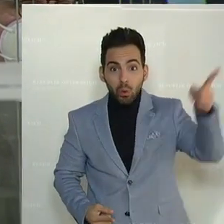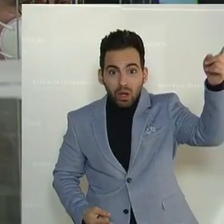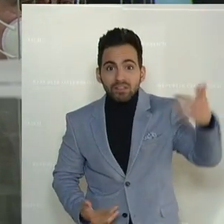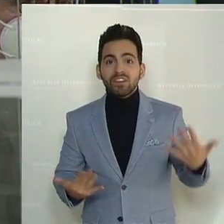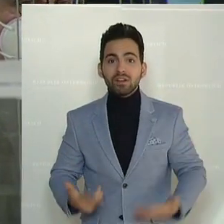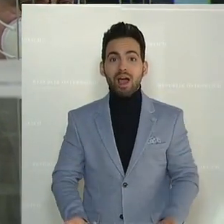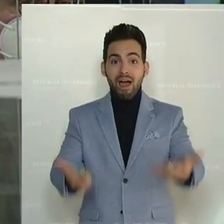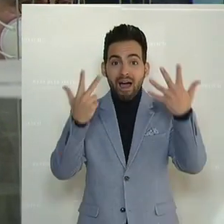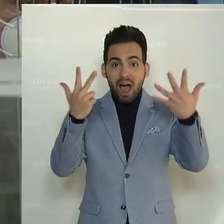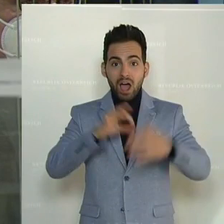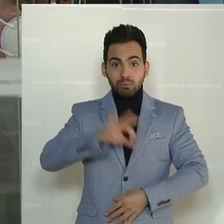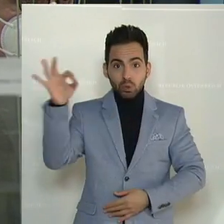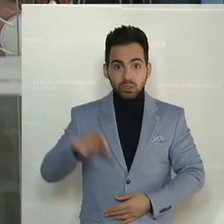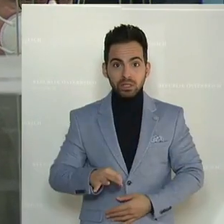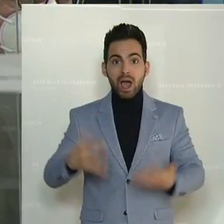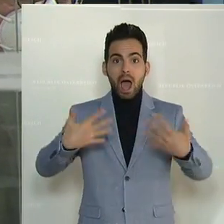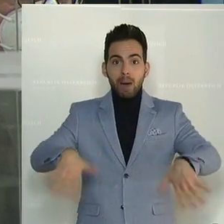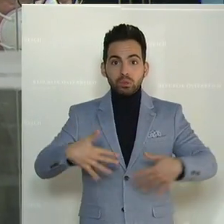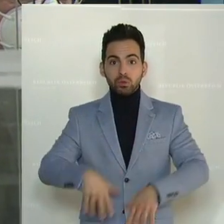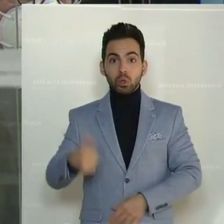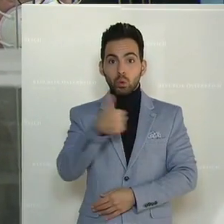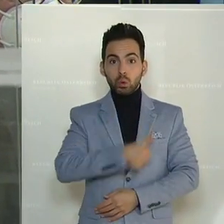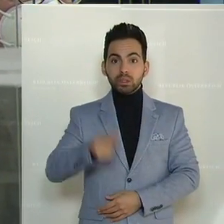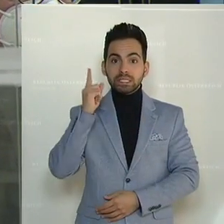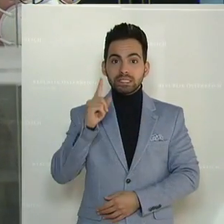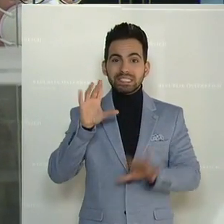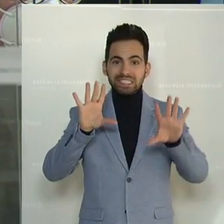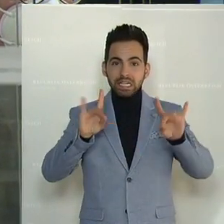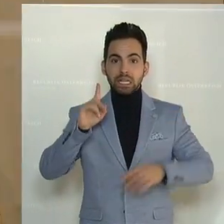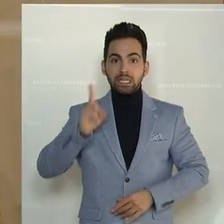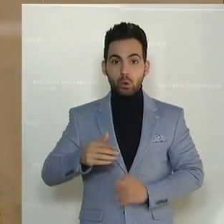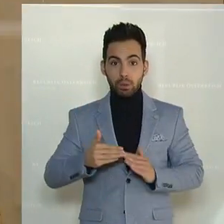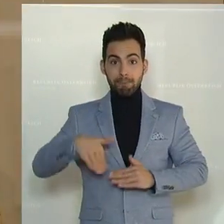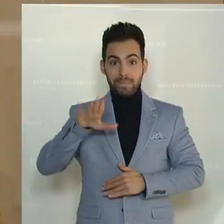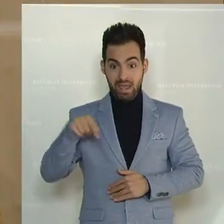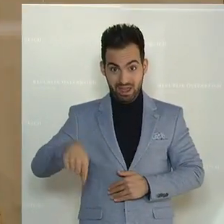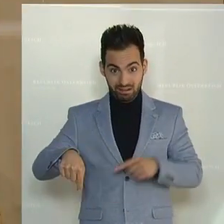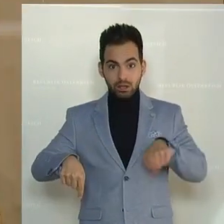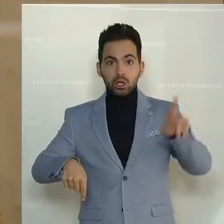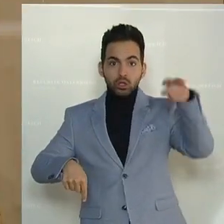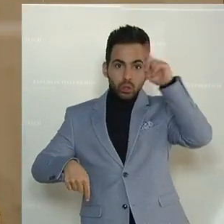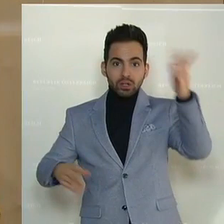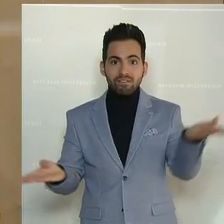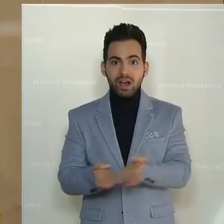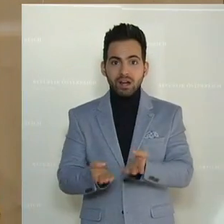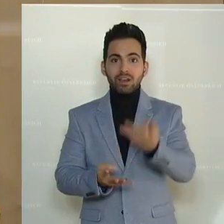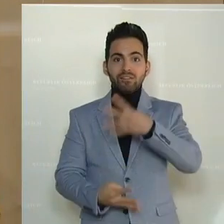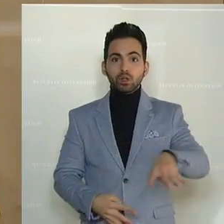Prozent. Die Arbeitslosen haben wir 110.000 mehr im folgenden Jahr, die Deutschen 450.000.